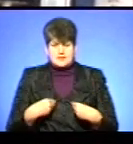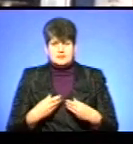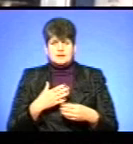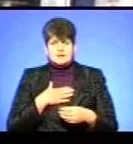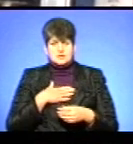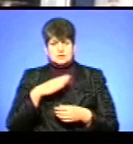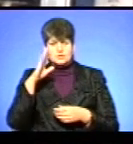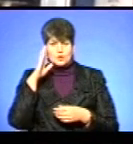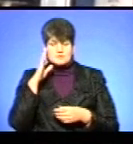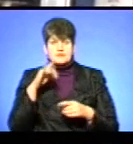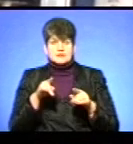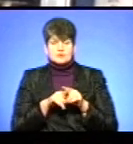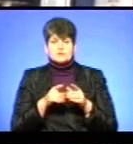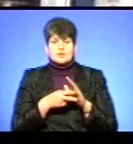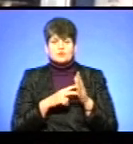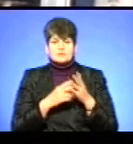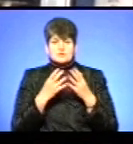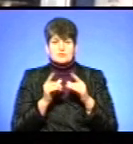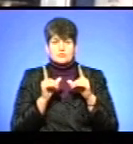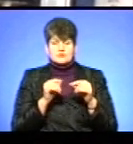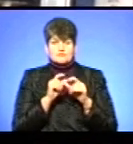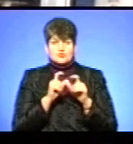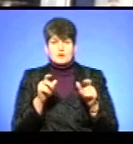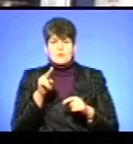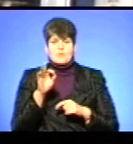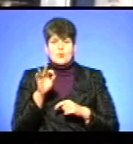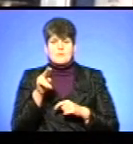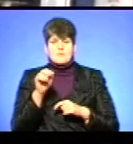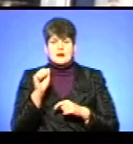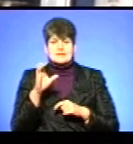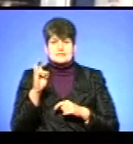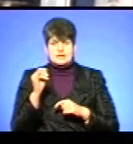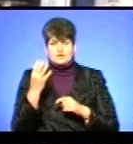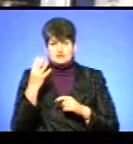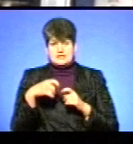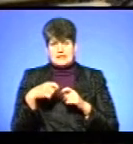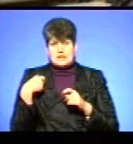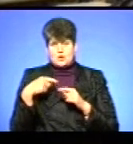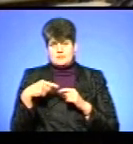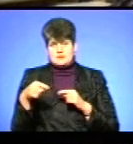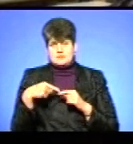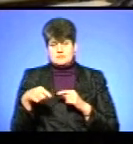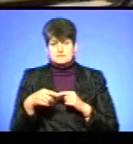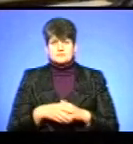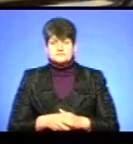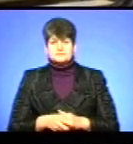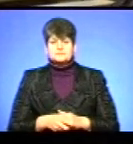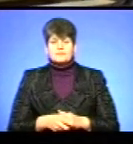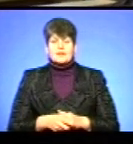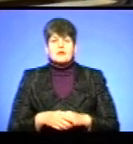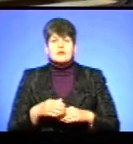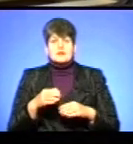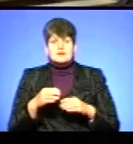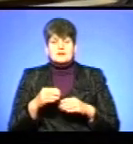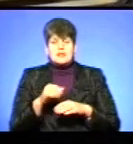хлопців. Ну і заодно ще плануємо заїхати в школу Попасну, яка знаходиться 4 кілометри від передової. На передовій козаки